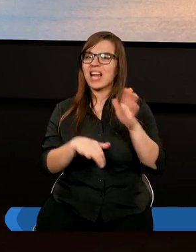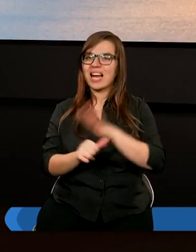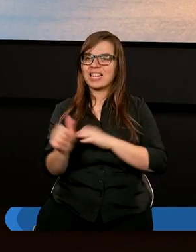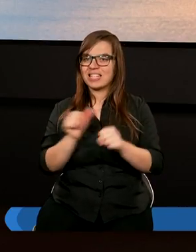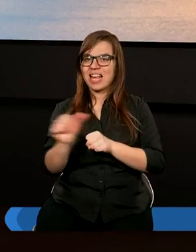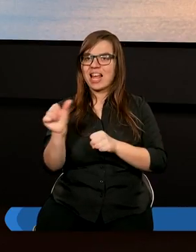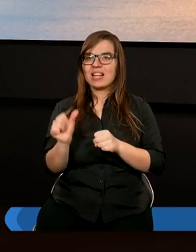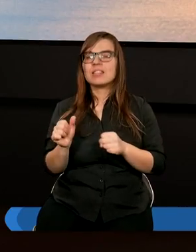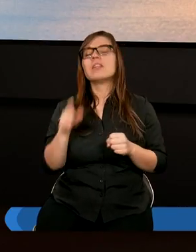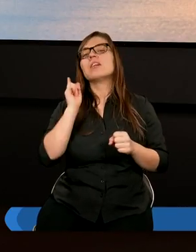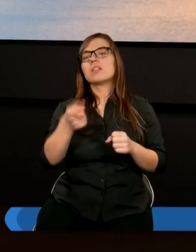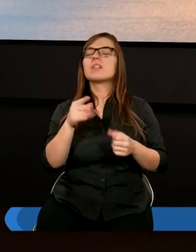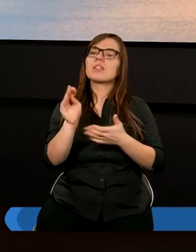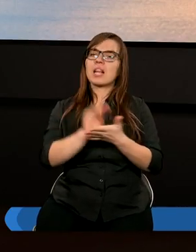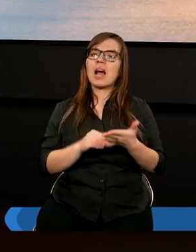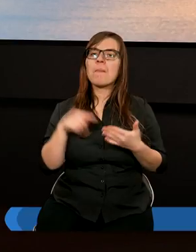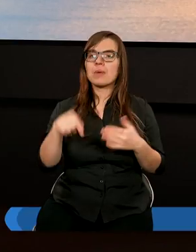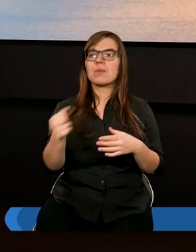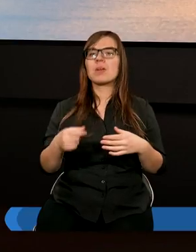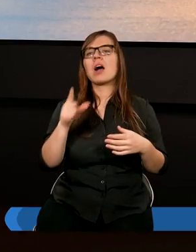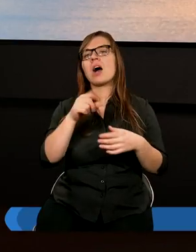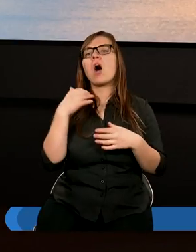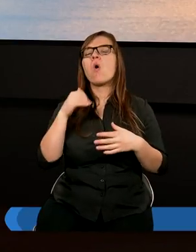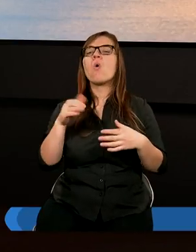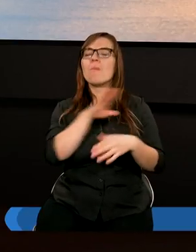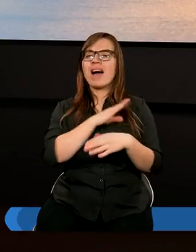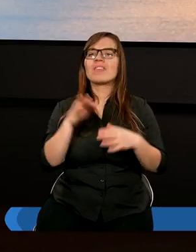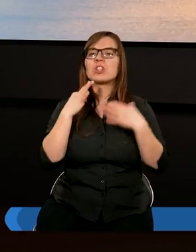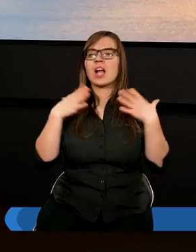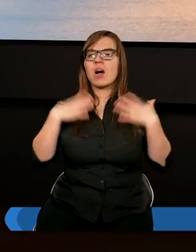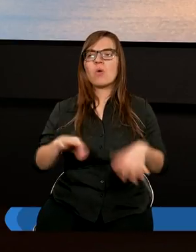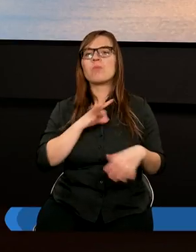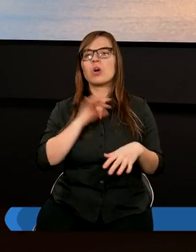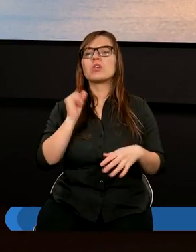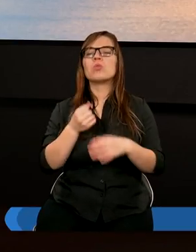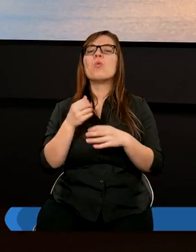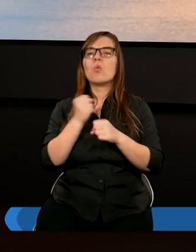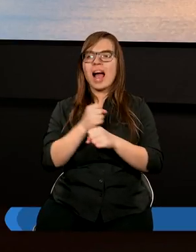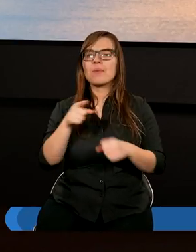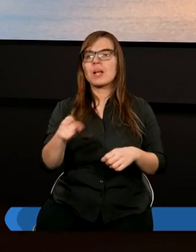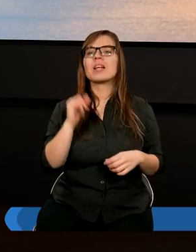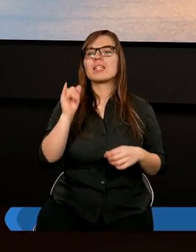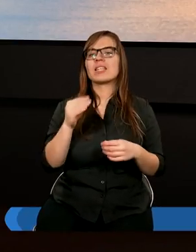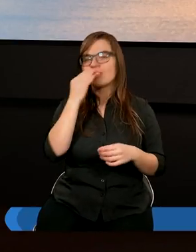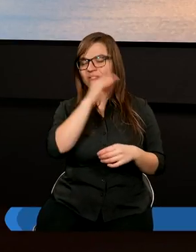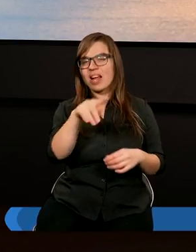Ale Paweł napisał umartwiam ciało moje i ujarzmiam je, bym zwiastując innym